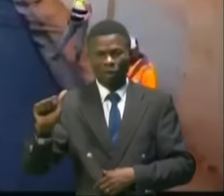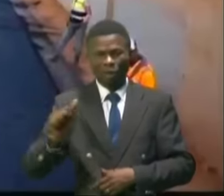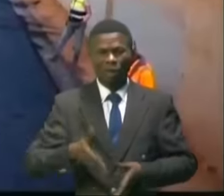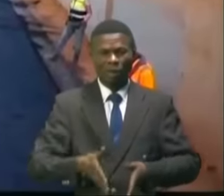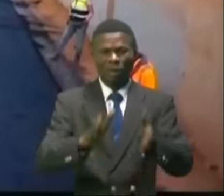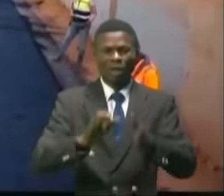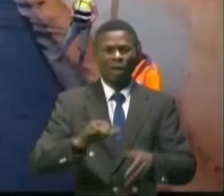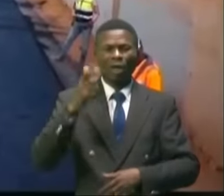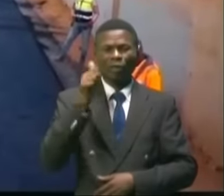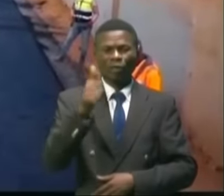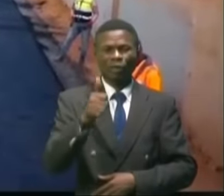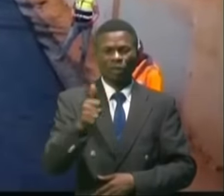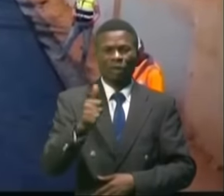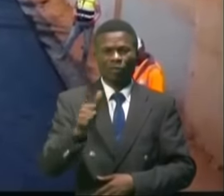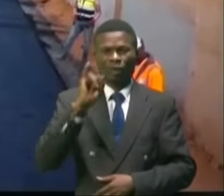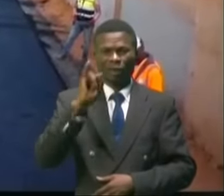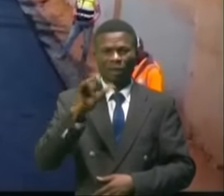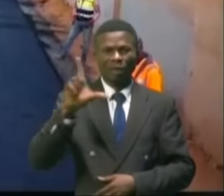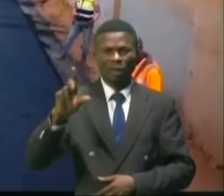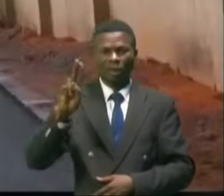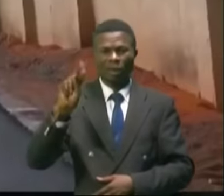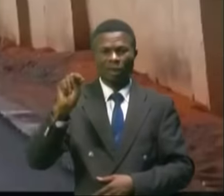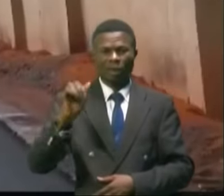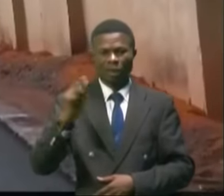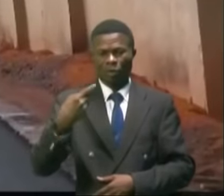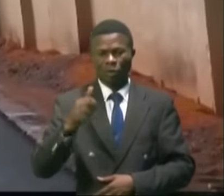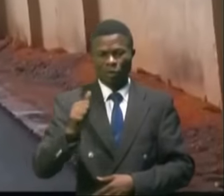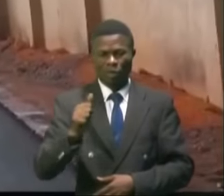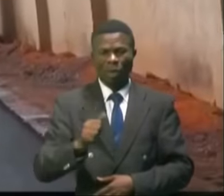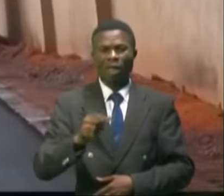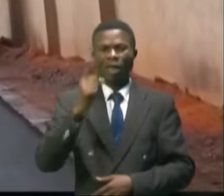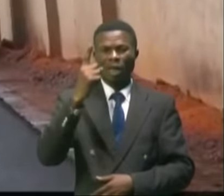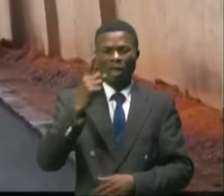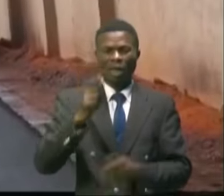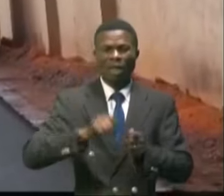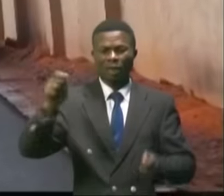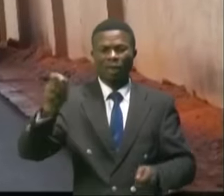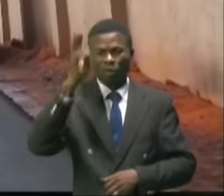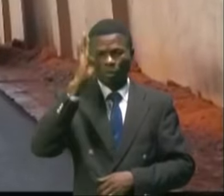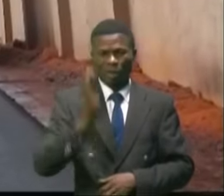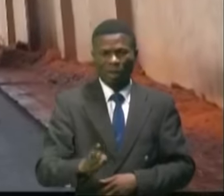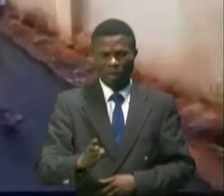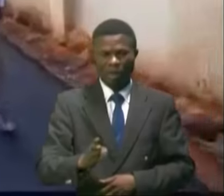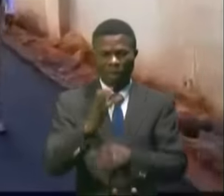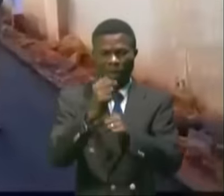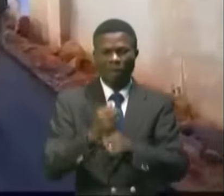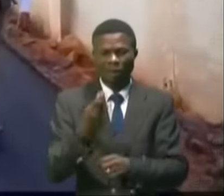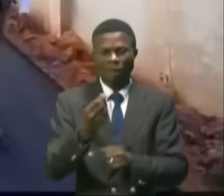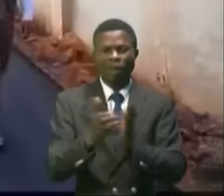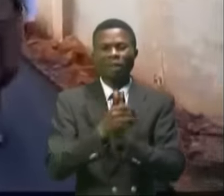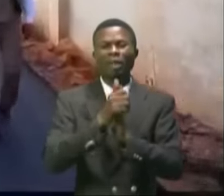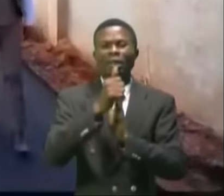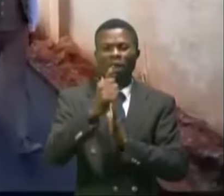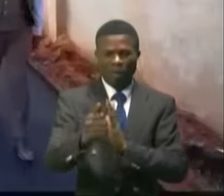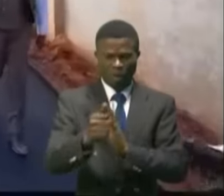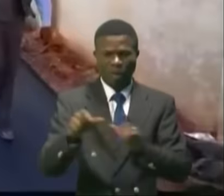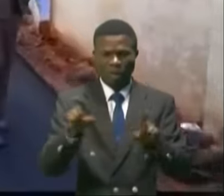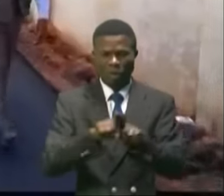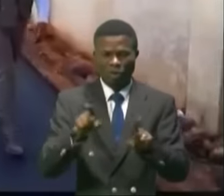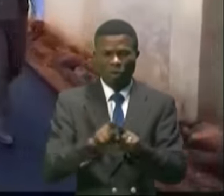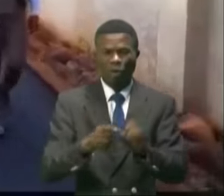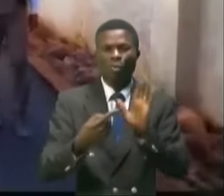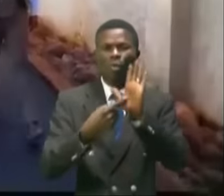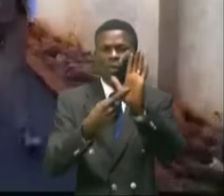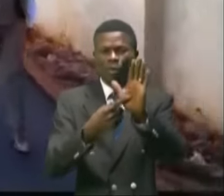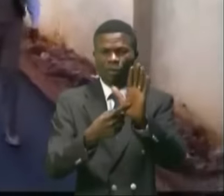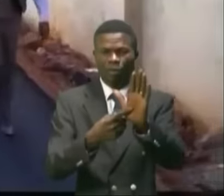'avenir Janvier-Ilunga, longue d'un kilomètre et quatre cents, et bénéficiant des travaux de qualité, tels qu'est l'atteste